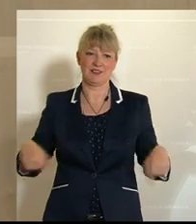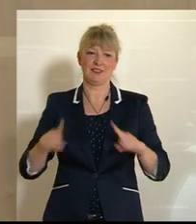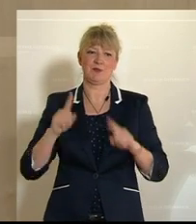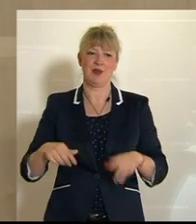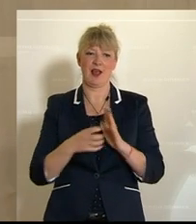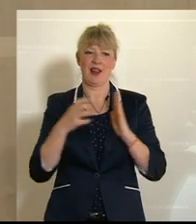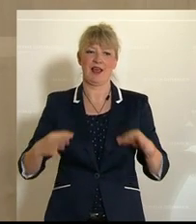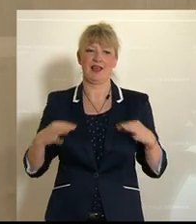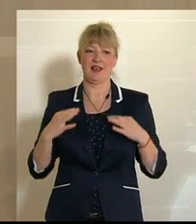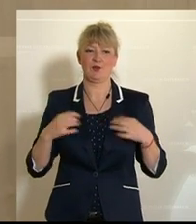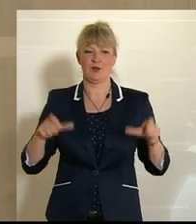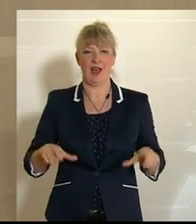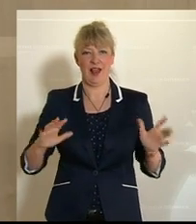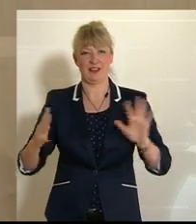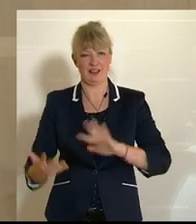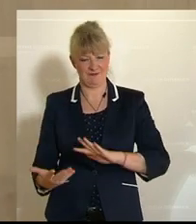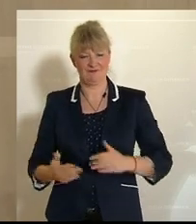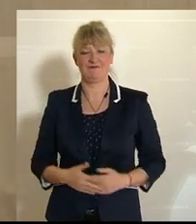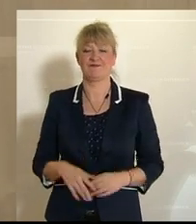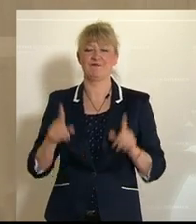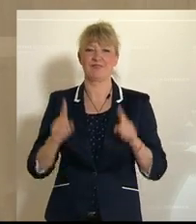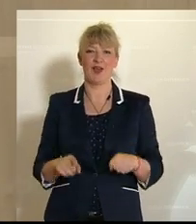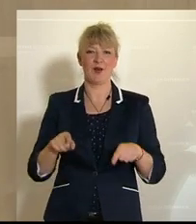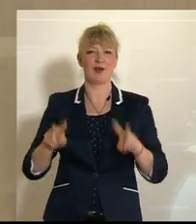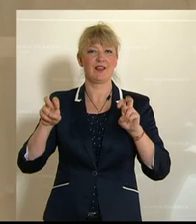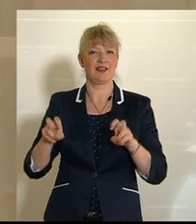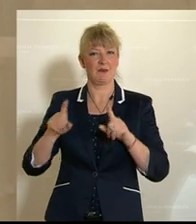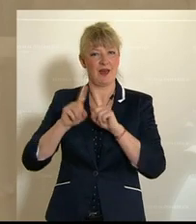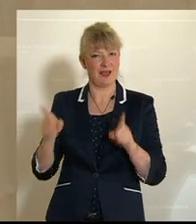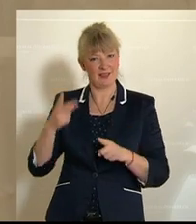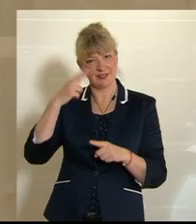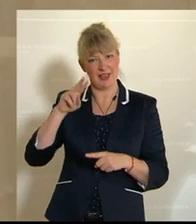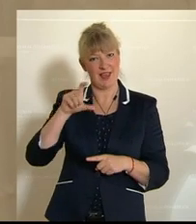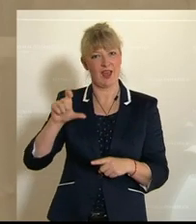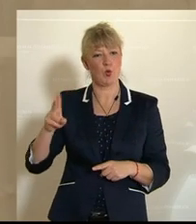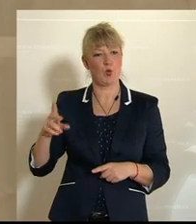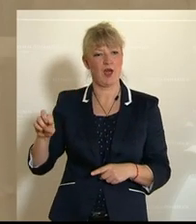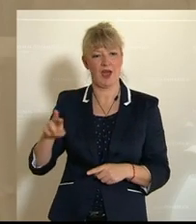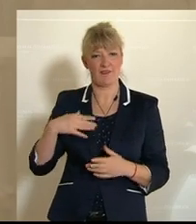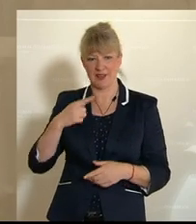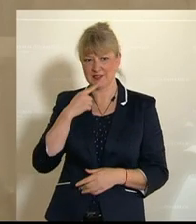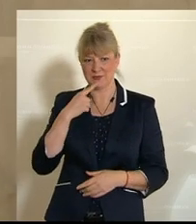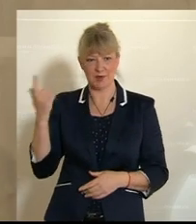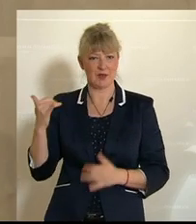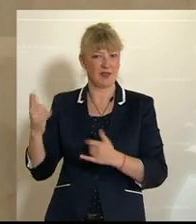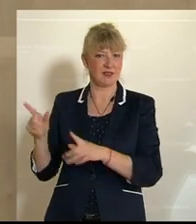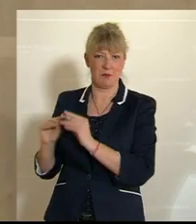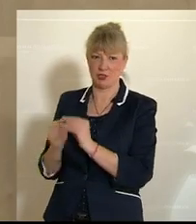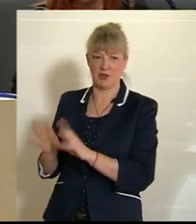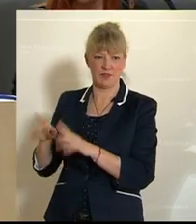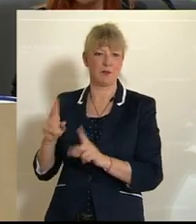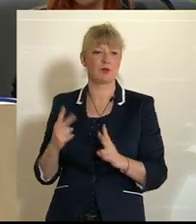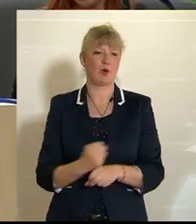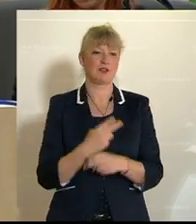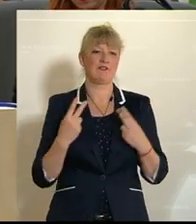gesund alt werden. Ein weiteres Thema, das der Philipp Kucher angesprochen hat. Philipp, jetzt ist er gerade beschäftigt, aber es ist